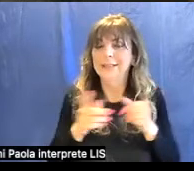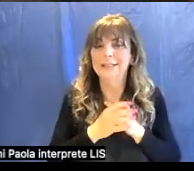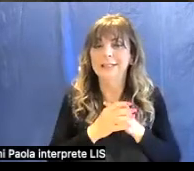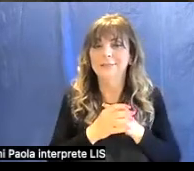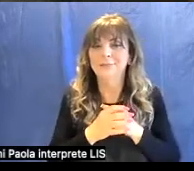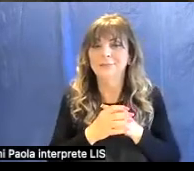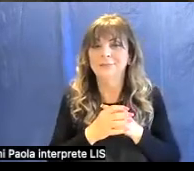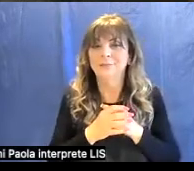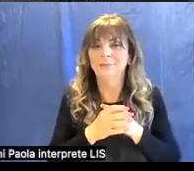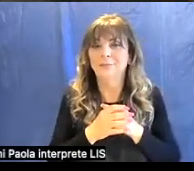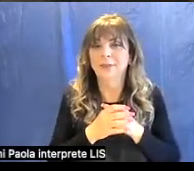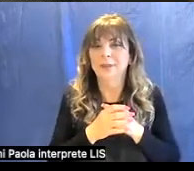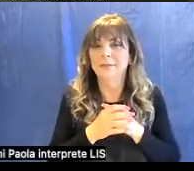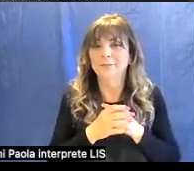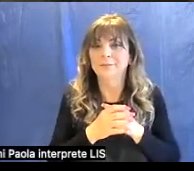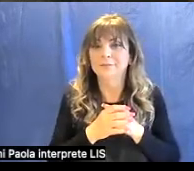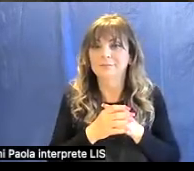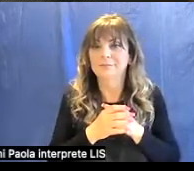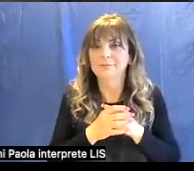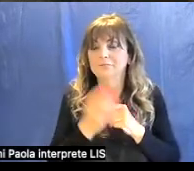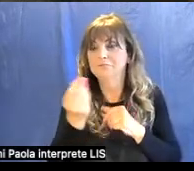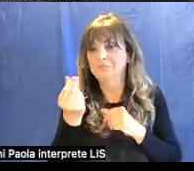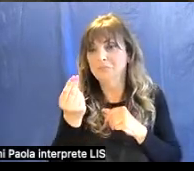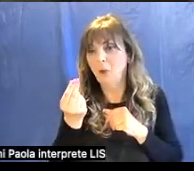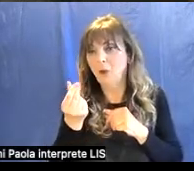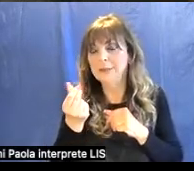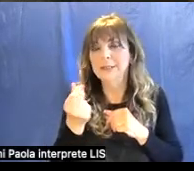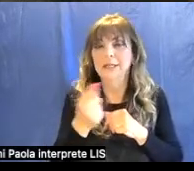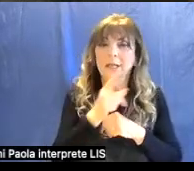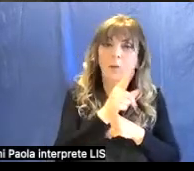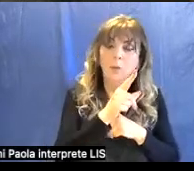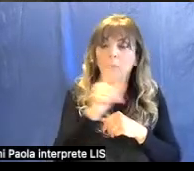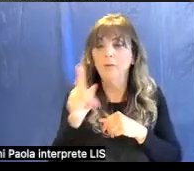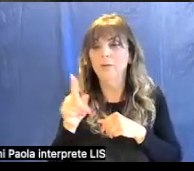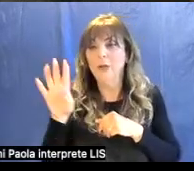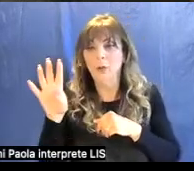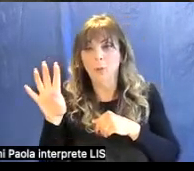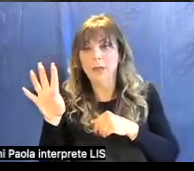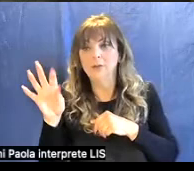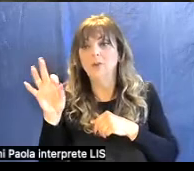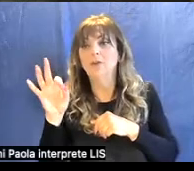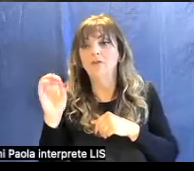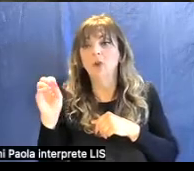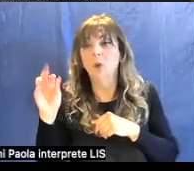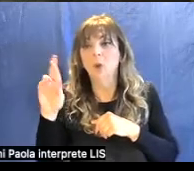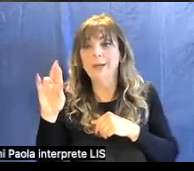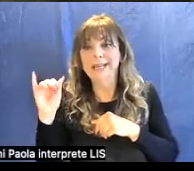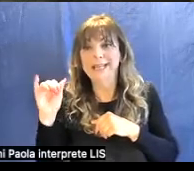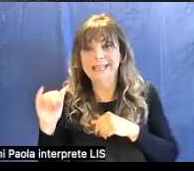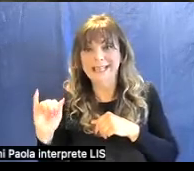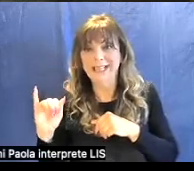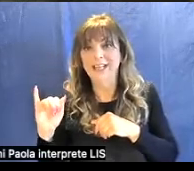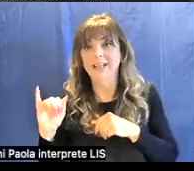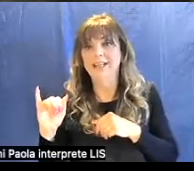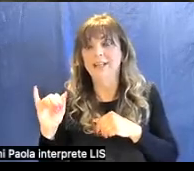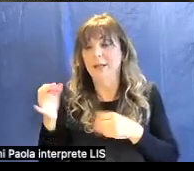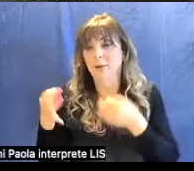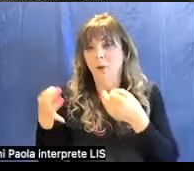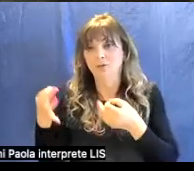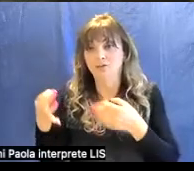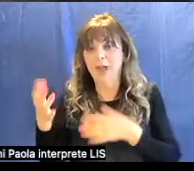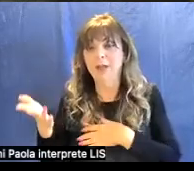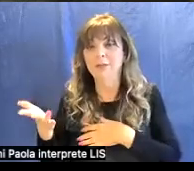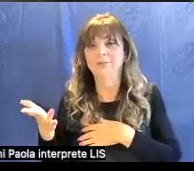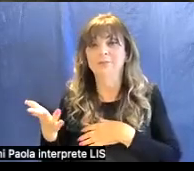poteva costare da uno a quattro fiorini all'oncia e quindi per mezzo chilo di azzurro